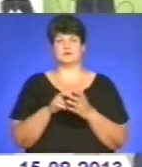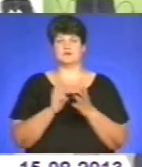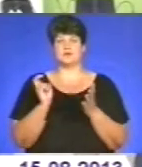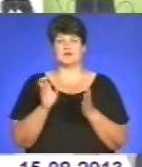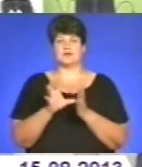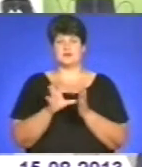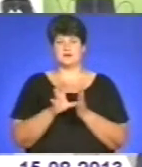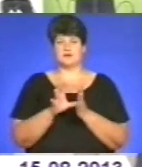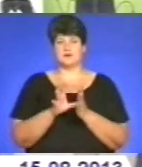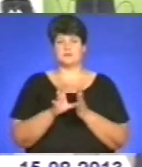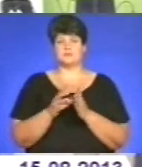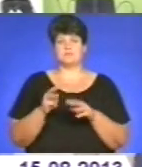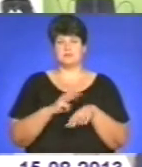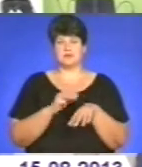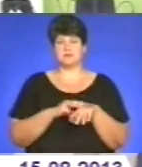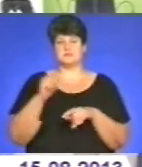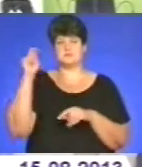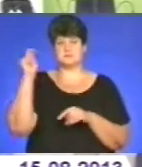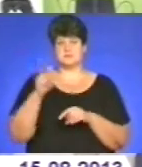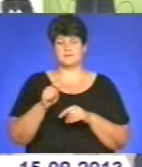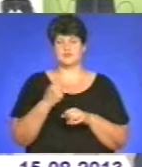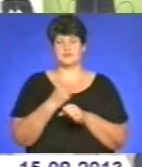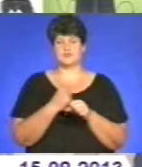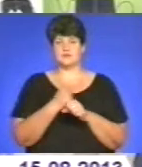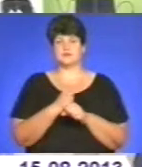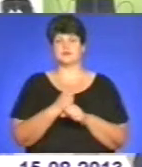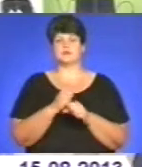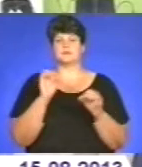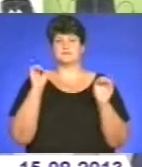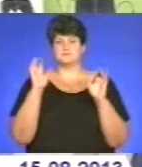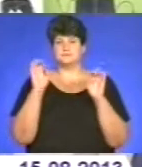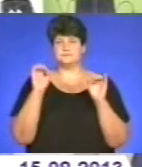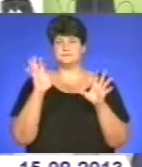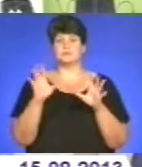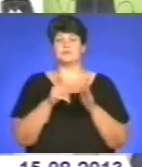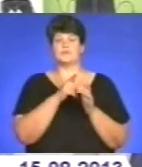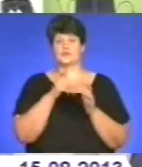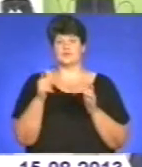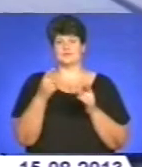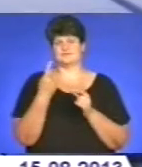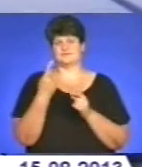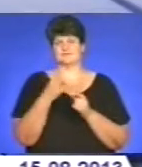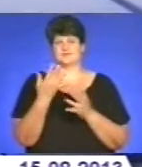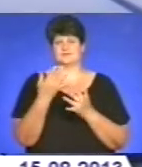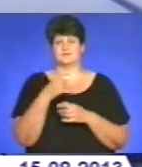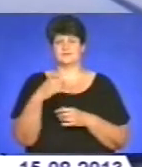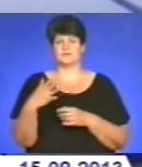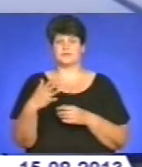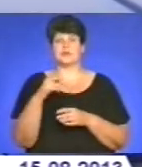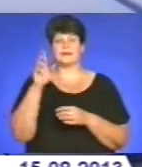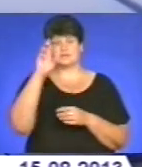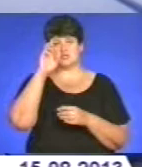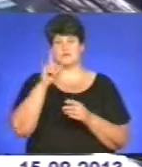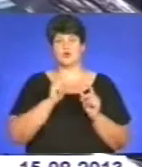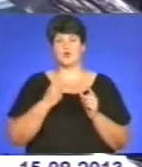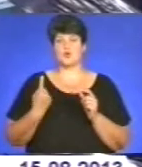Озброєний наряд міліції охорони прибуває на спрацювання засобів сигналізації протягом лічених хвилин. Державні охоронні структури мають